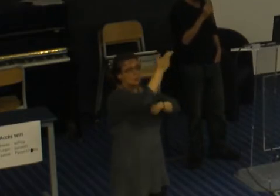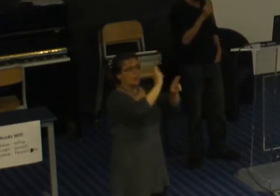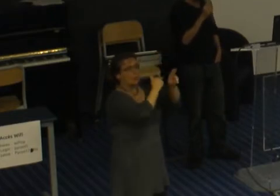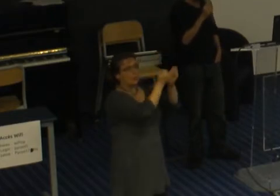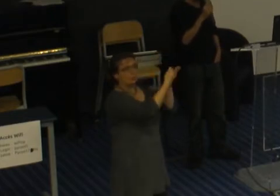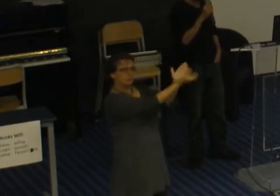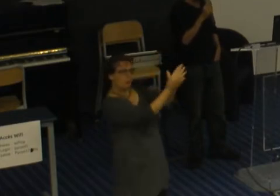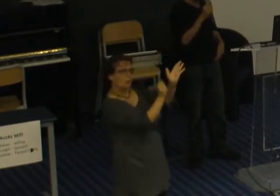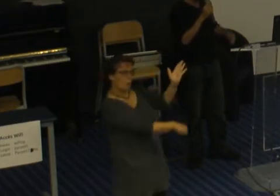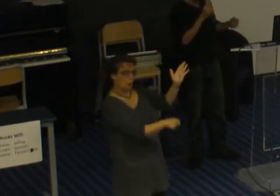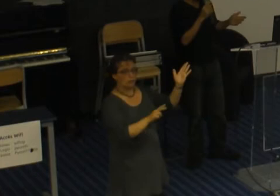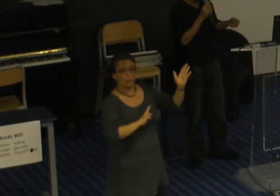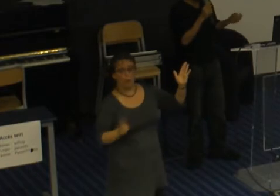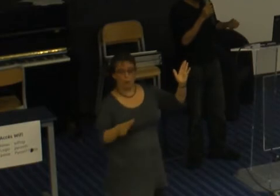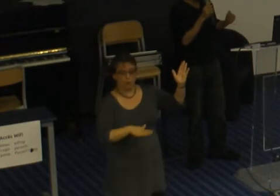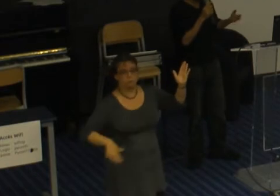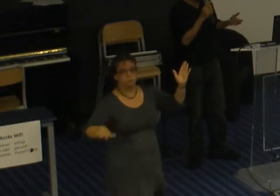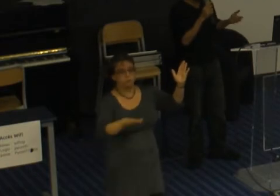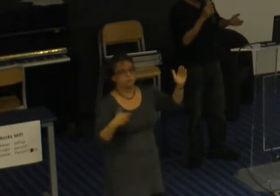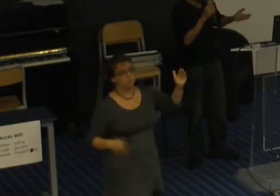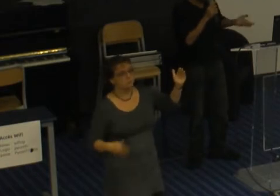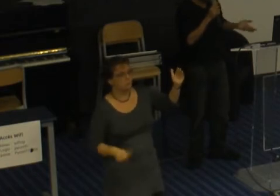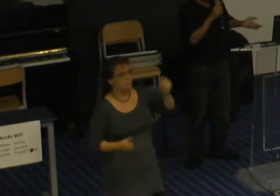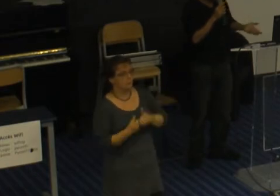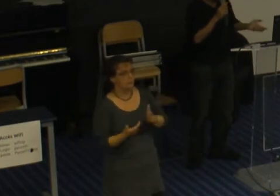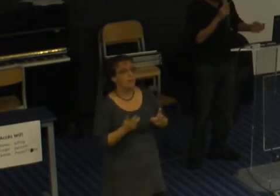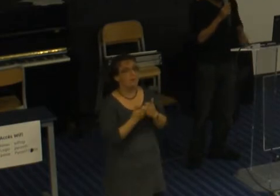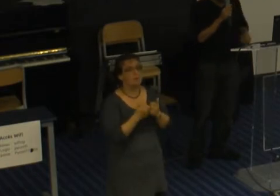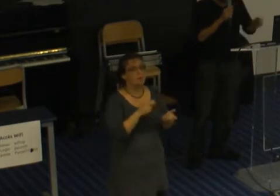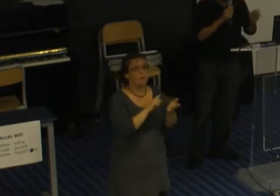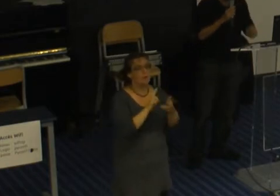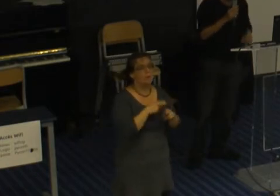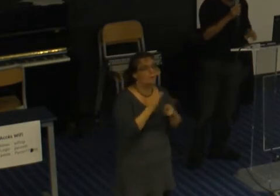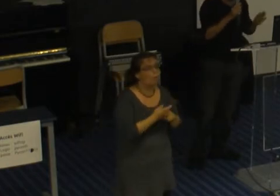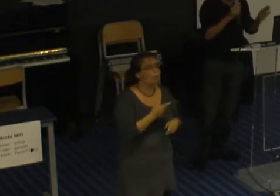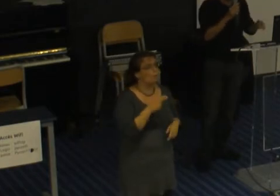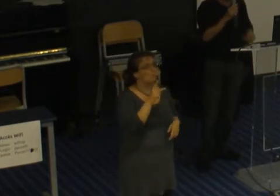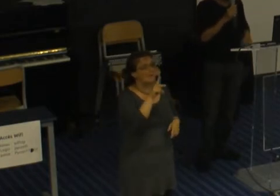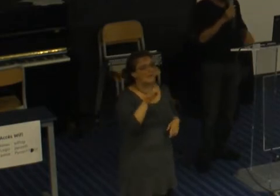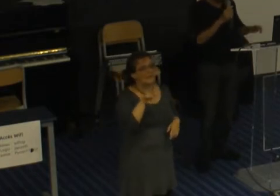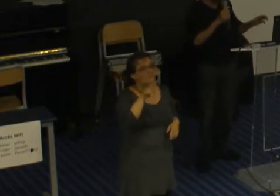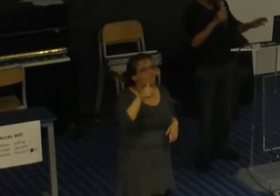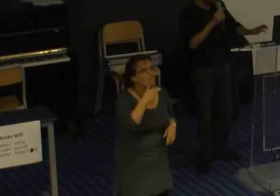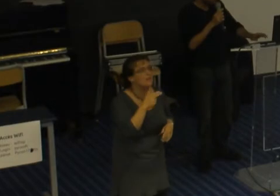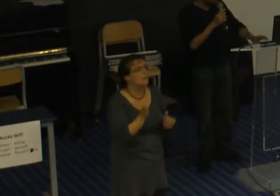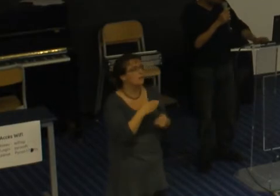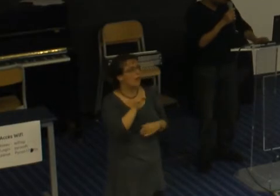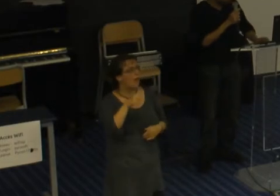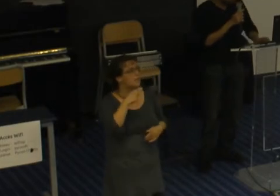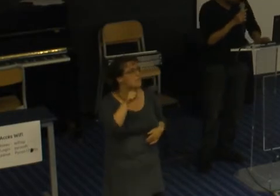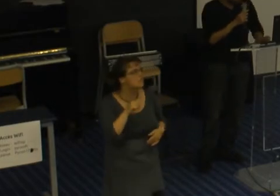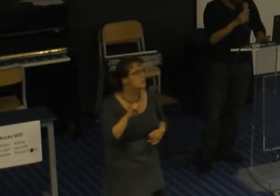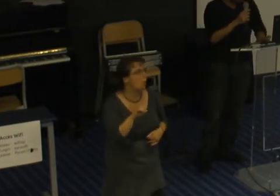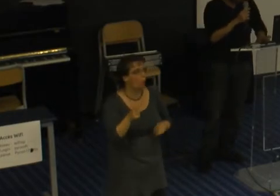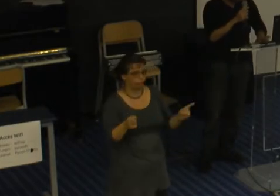notamment Kevin Enzo, ça, c'est un marqueur social qui montre que vous venez de classes populaires. Les classes aisées n'utilisent pas ces noms. Ils n'ont pas les mêmes valeurs, tout simplement.